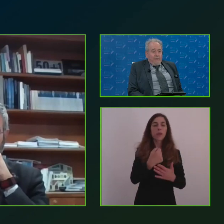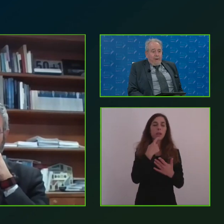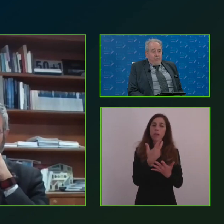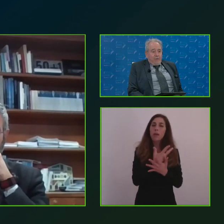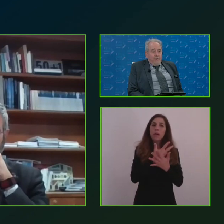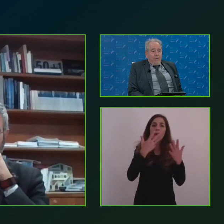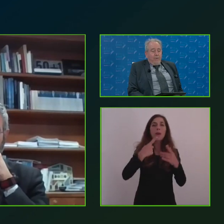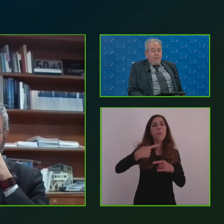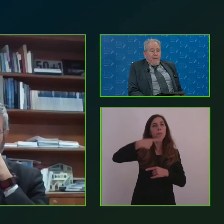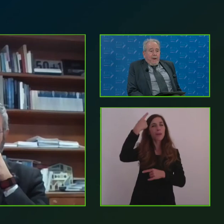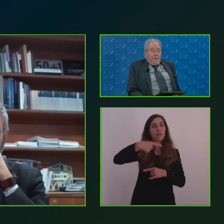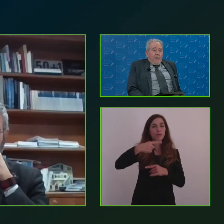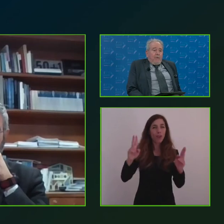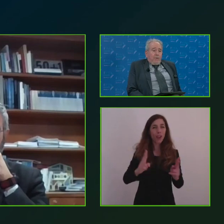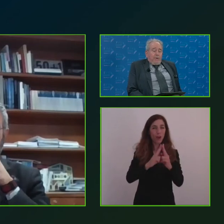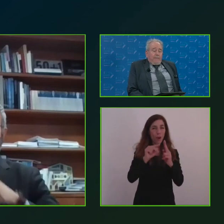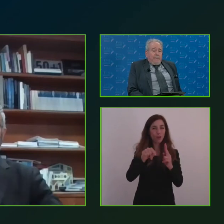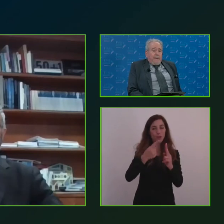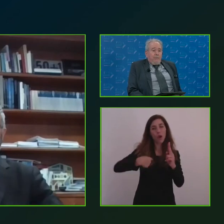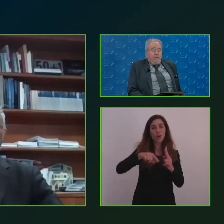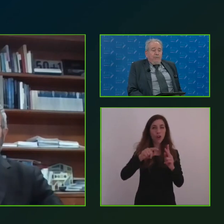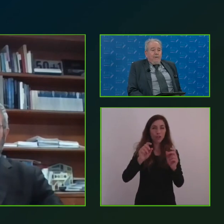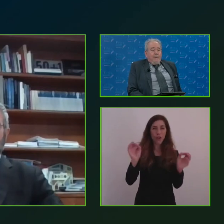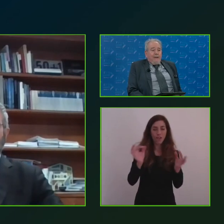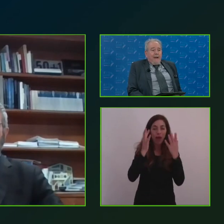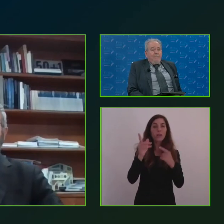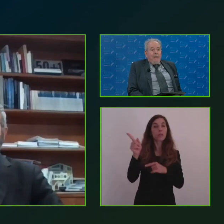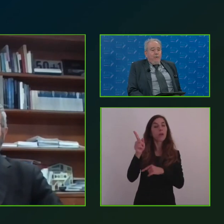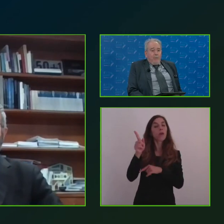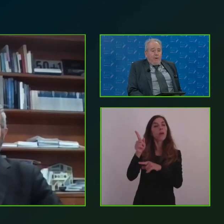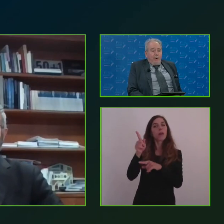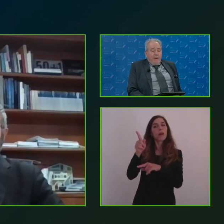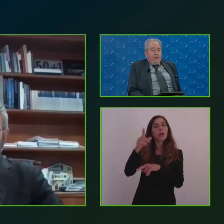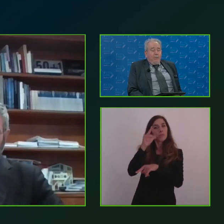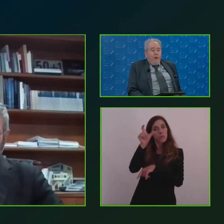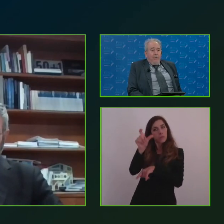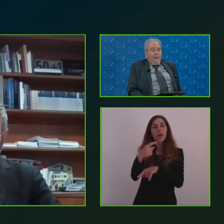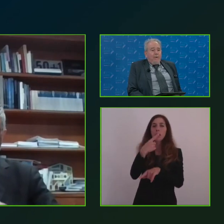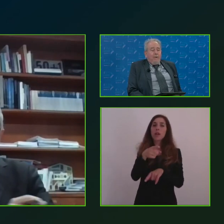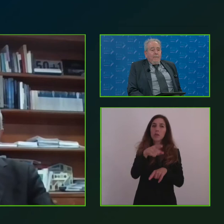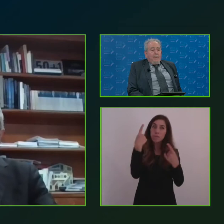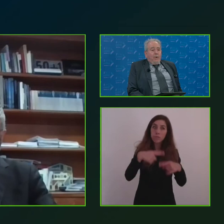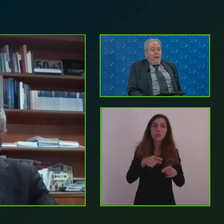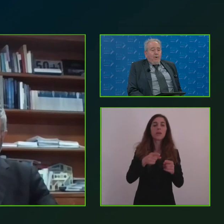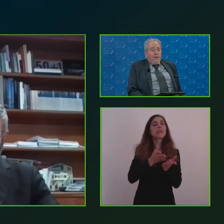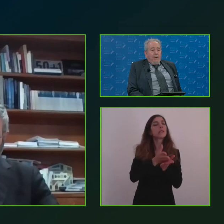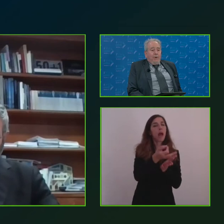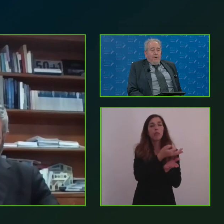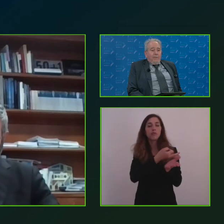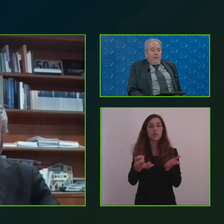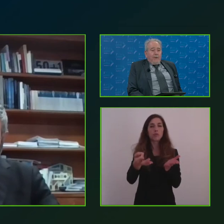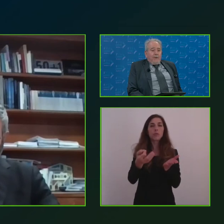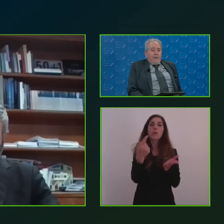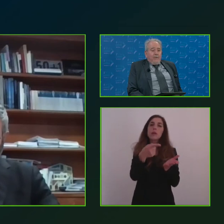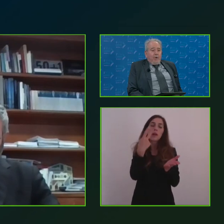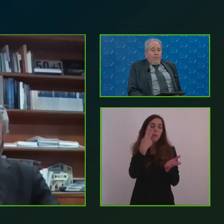siamo sulla strada giusta e con questo piano uno dei punti fondamentali è il metodo nuovo, il metodo nuovo è un metodo collaborativo